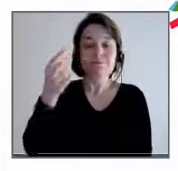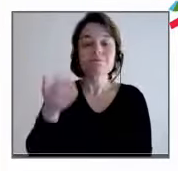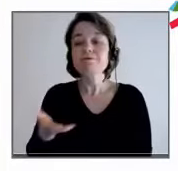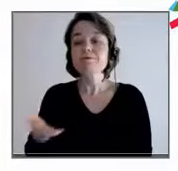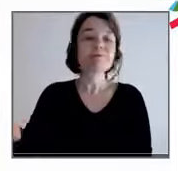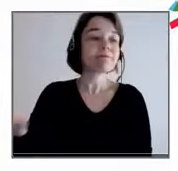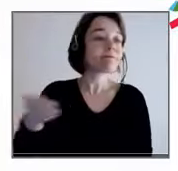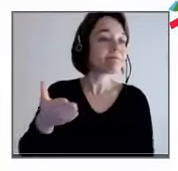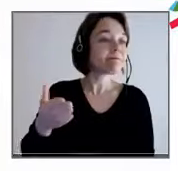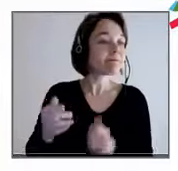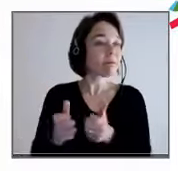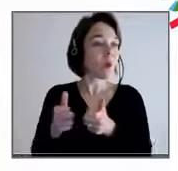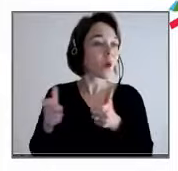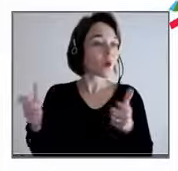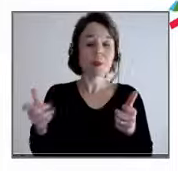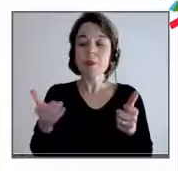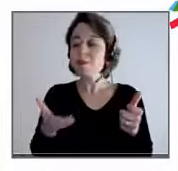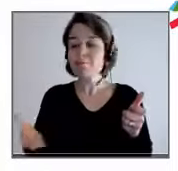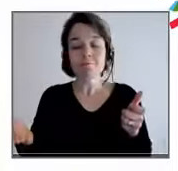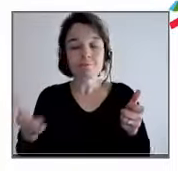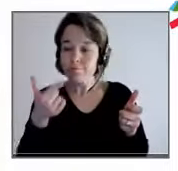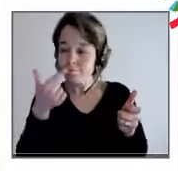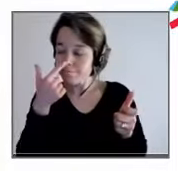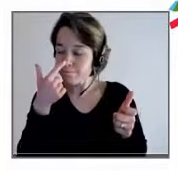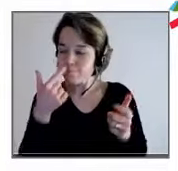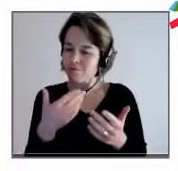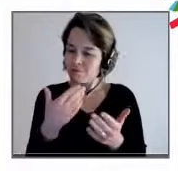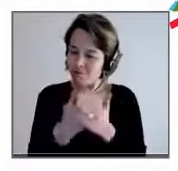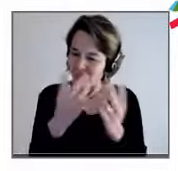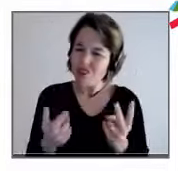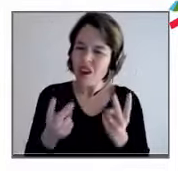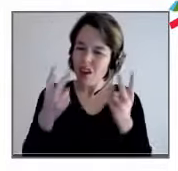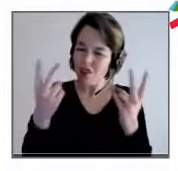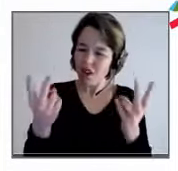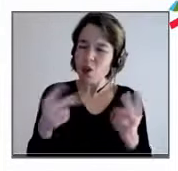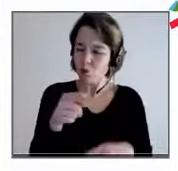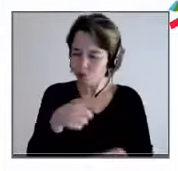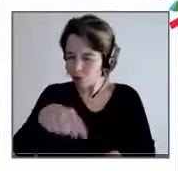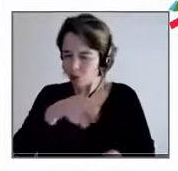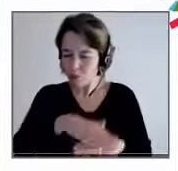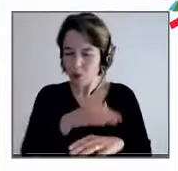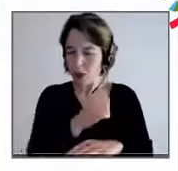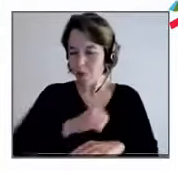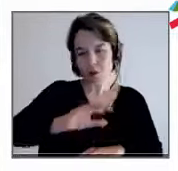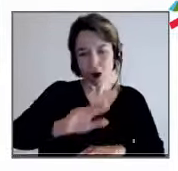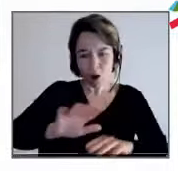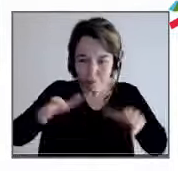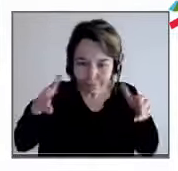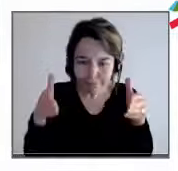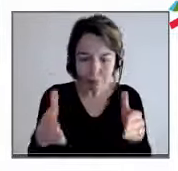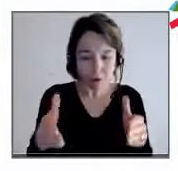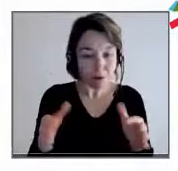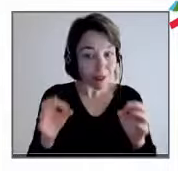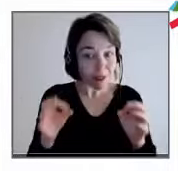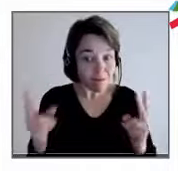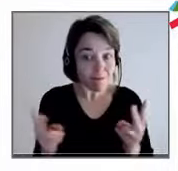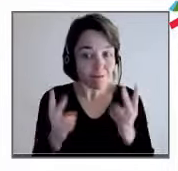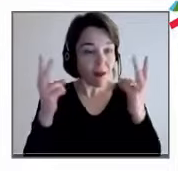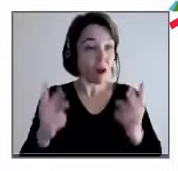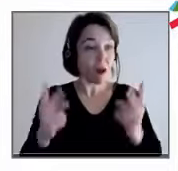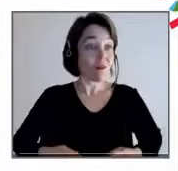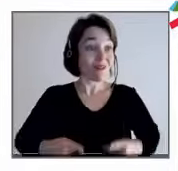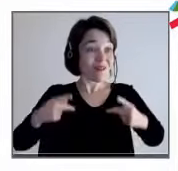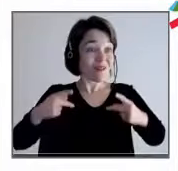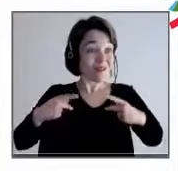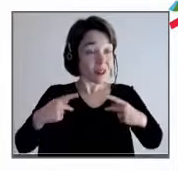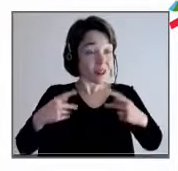n'est pas fidèle à ses valeurs, mais de ses valeurs, force de vie. C'est toute l'histoire de l'alternative au